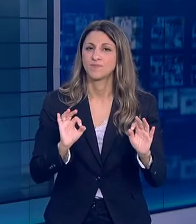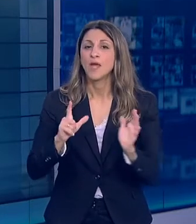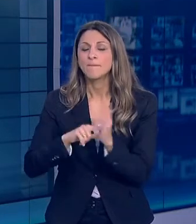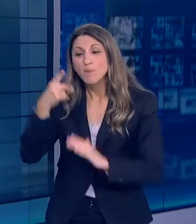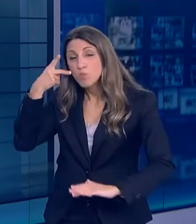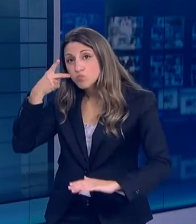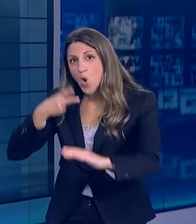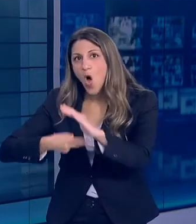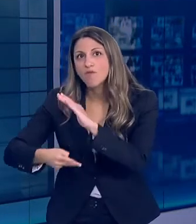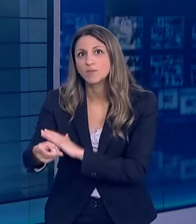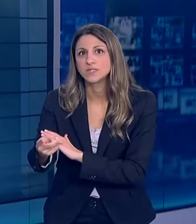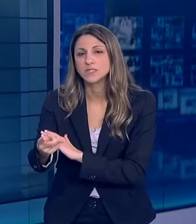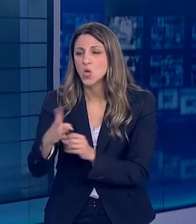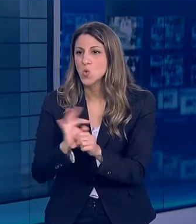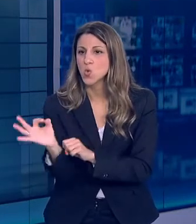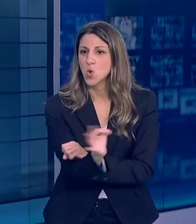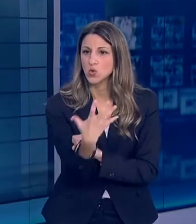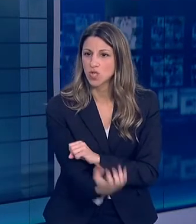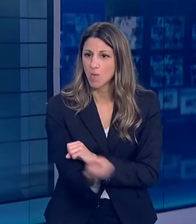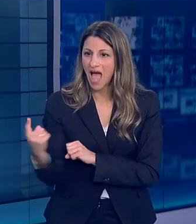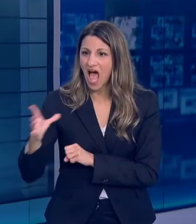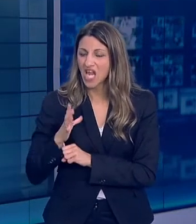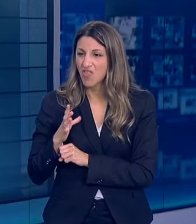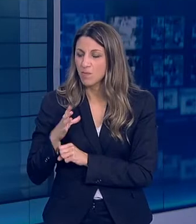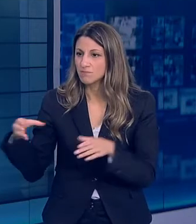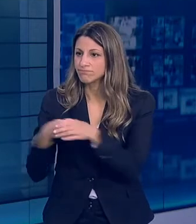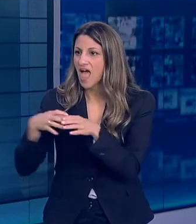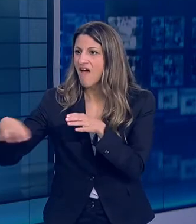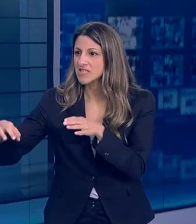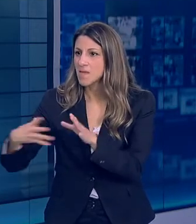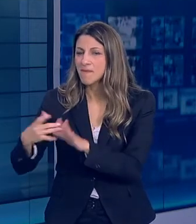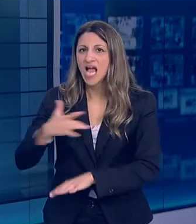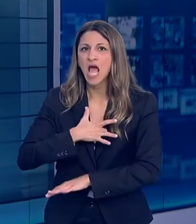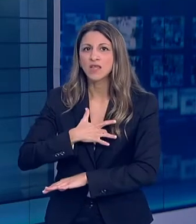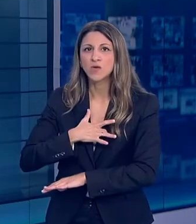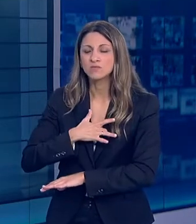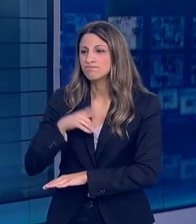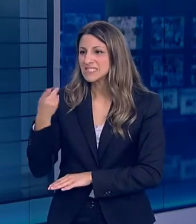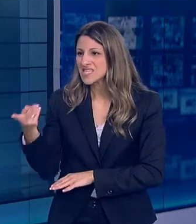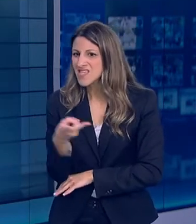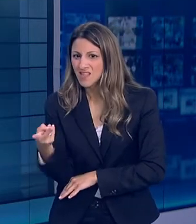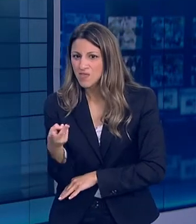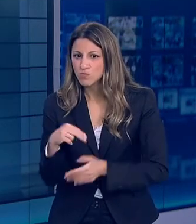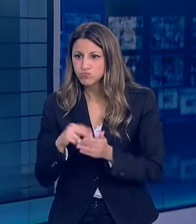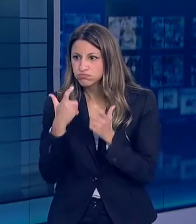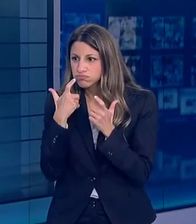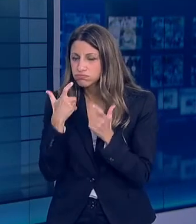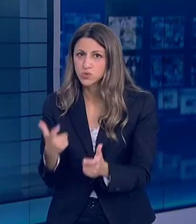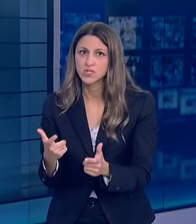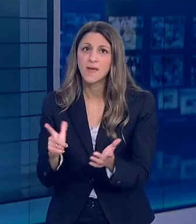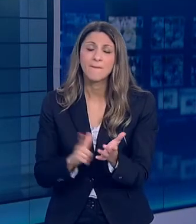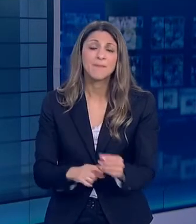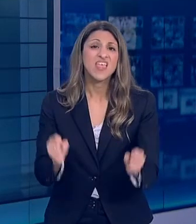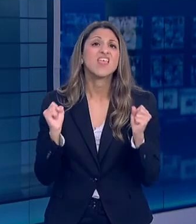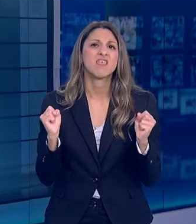μέσα στο περιβάλλον του κοροναϊού και βέβαια την ασφάλεια των ασθενών την υγεία δηλαδή σαν ένα ενιαίο αφήγημα από την